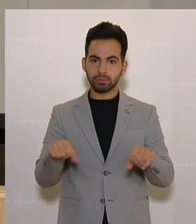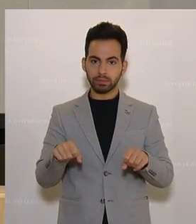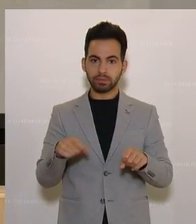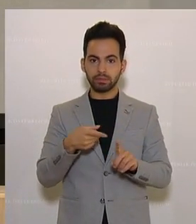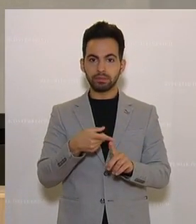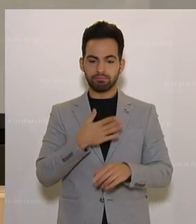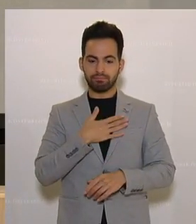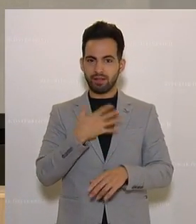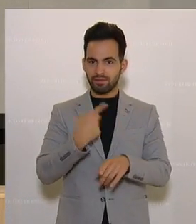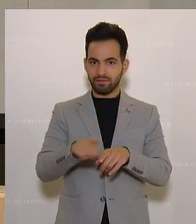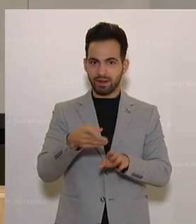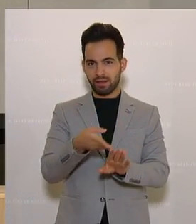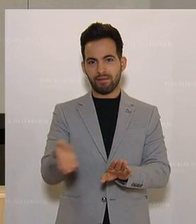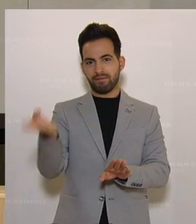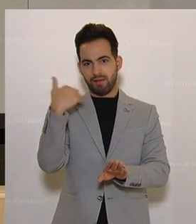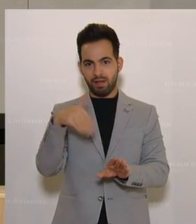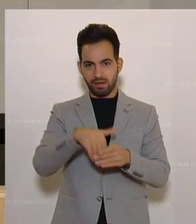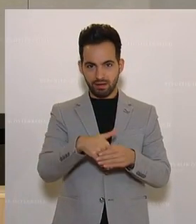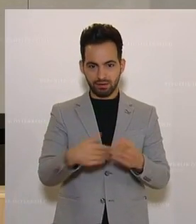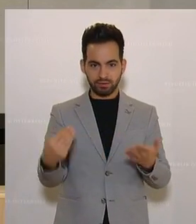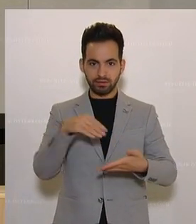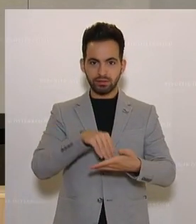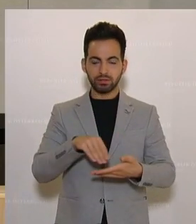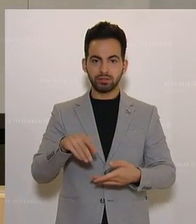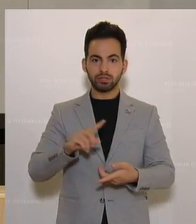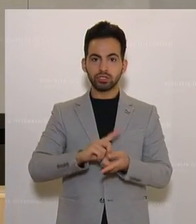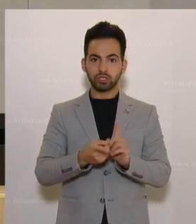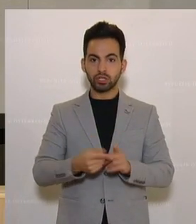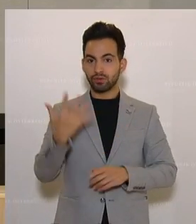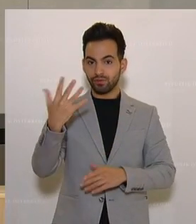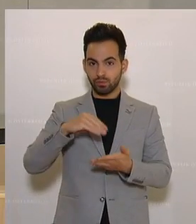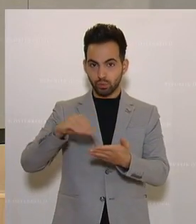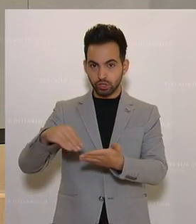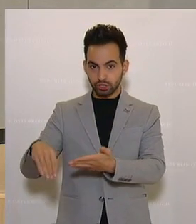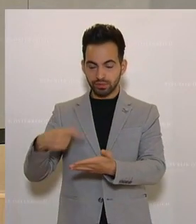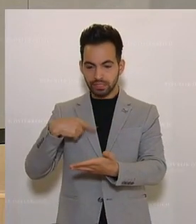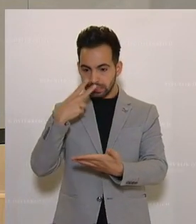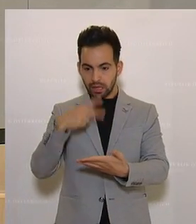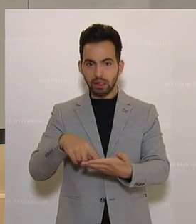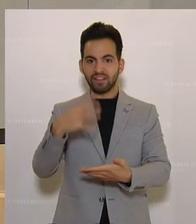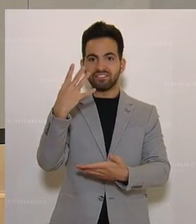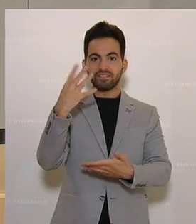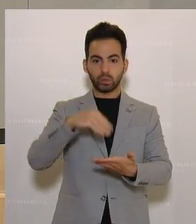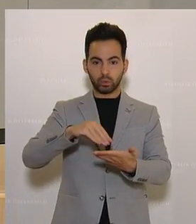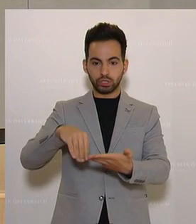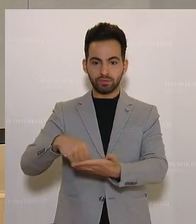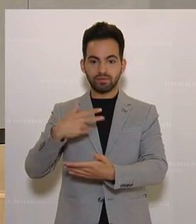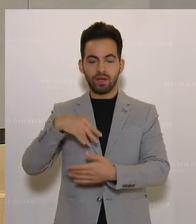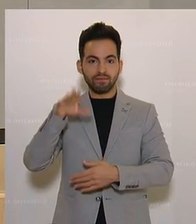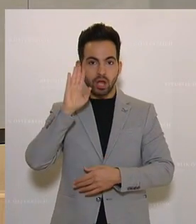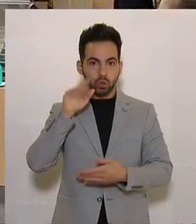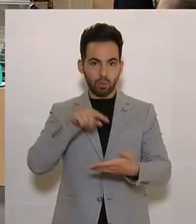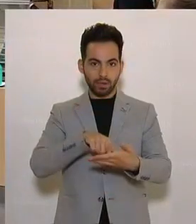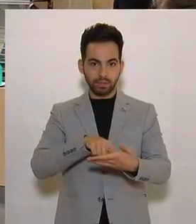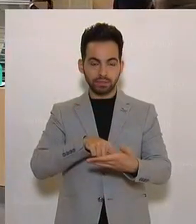Fehler, das war mein Fehler, dass ich statt fünf Unterschriften nur vier, nicht die vier wahrgenommen habe,